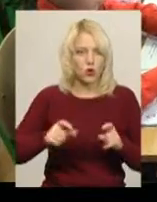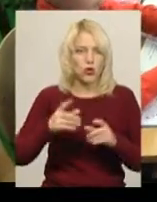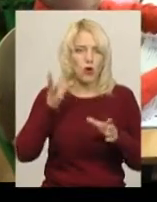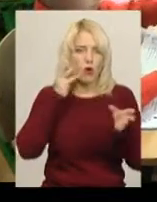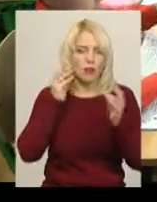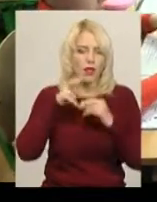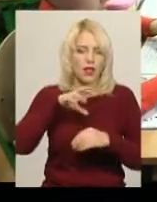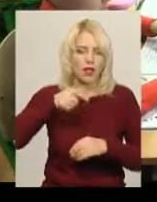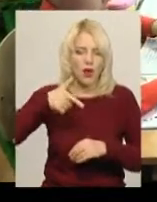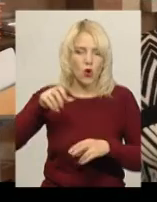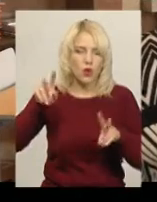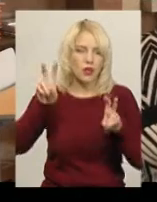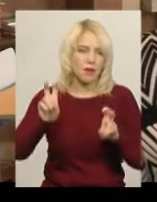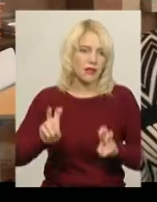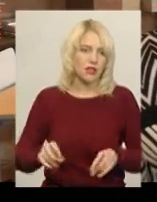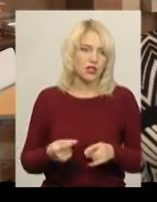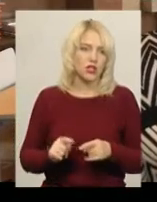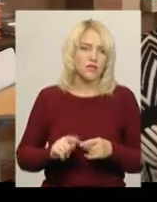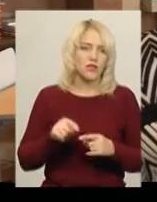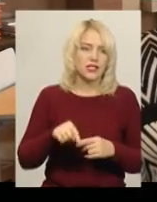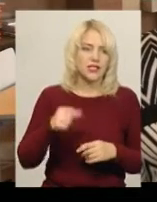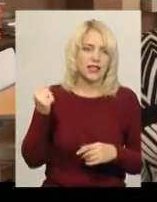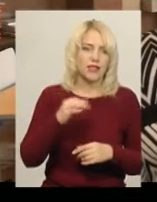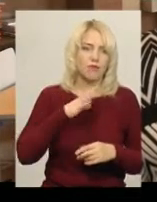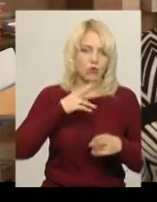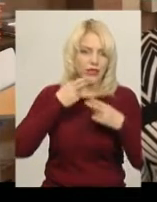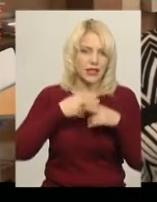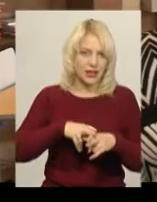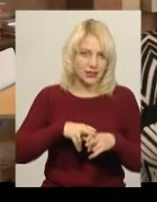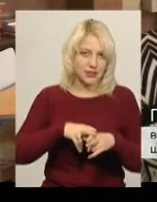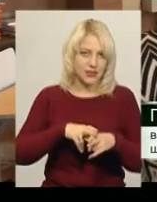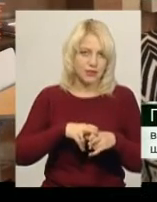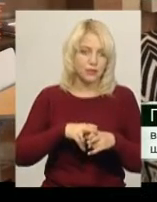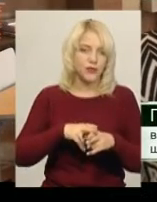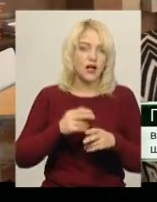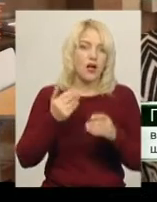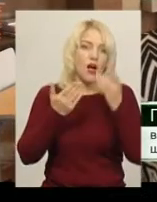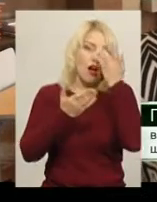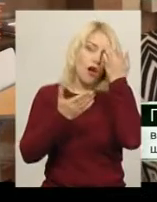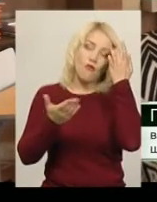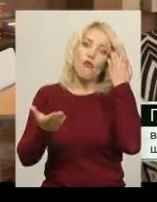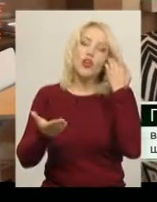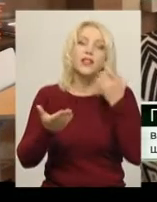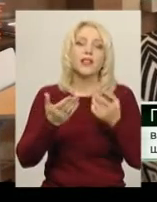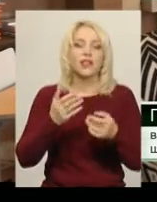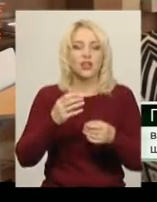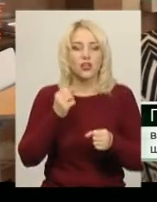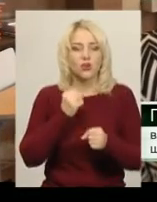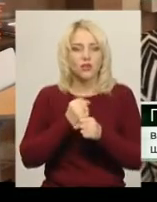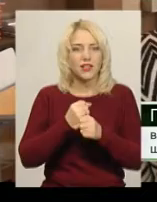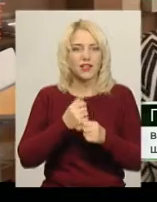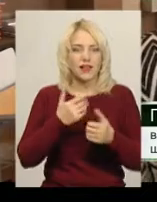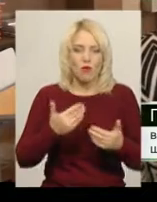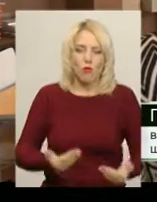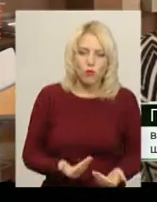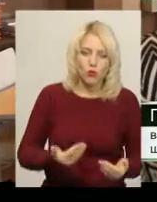опановують Lego тематично Наприклад, цей тиждень був техніки Вони складали різні побутову техніку,